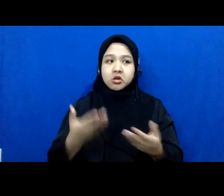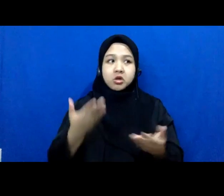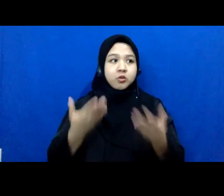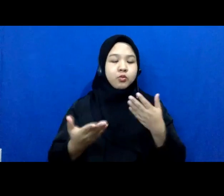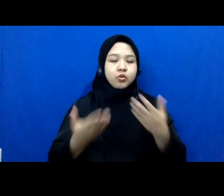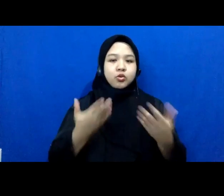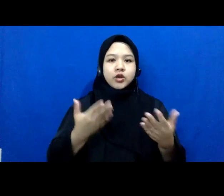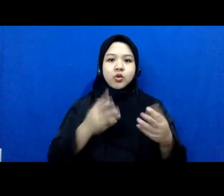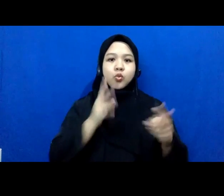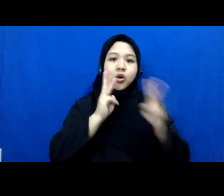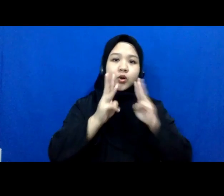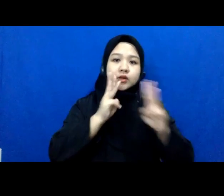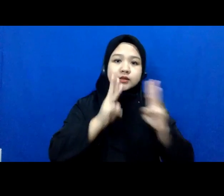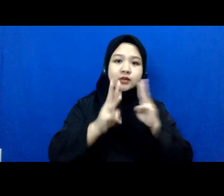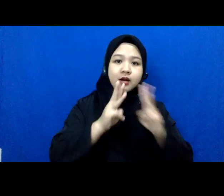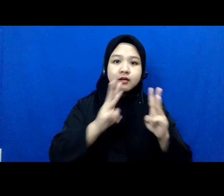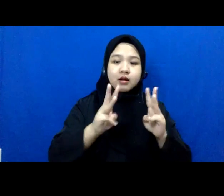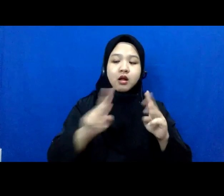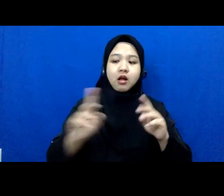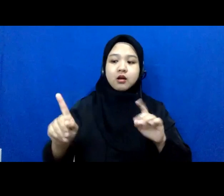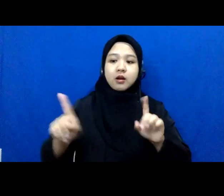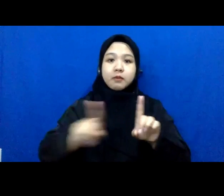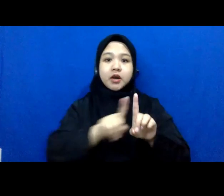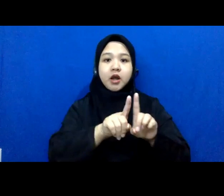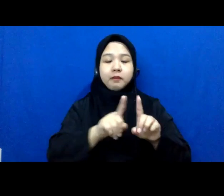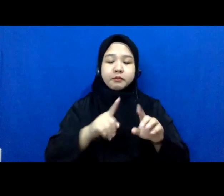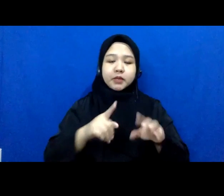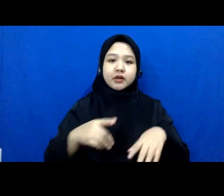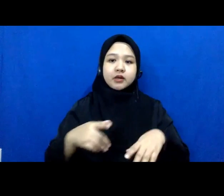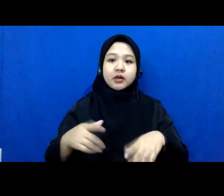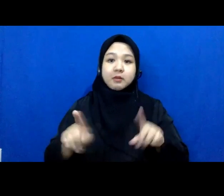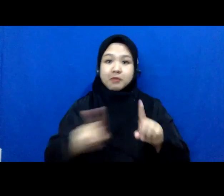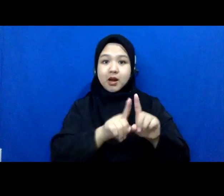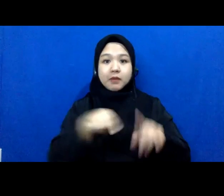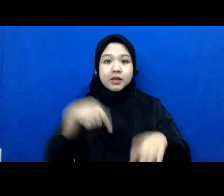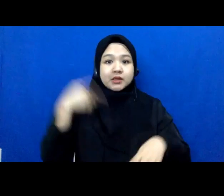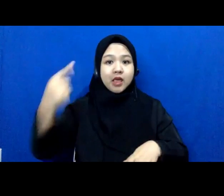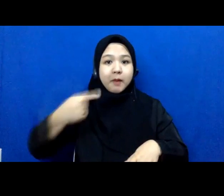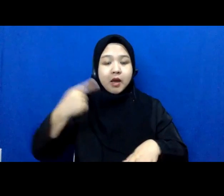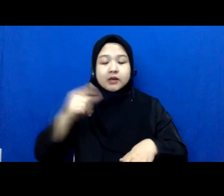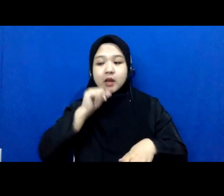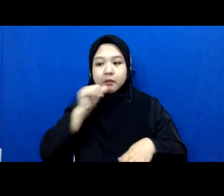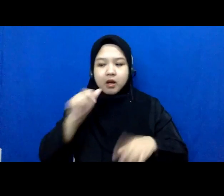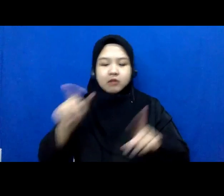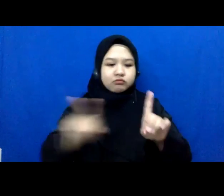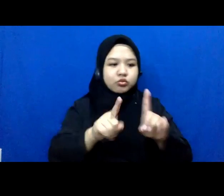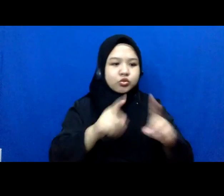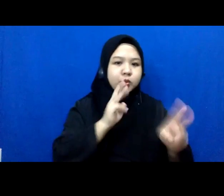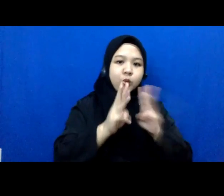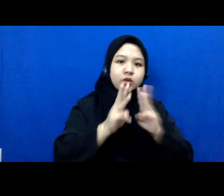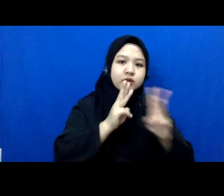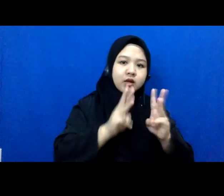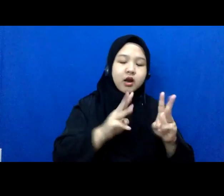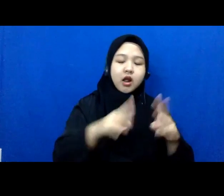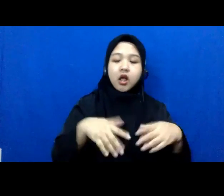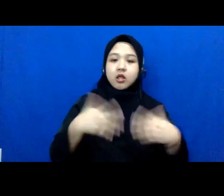wawancara dengan pendamping korban pendamping dia sehari-hari gitu ya atau lewat